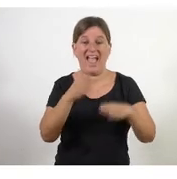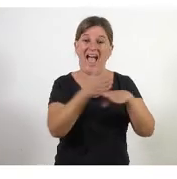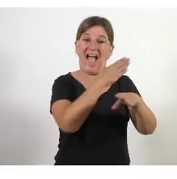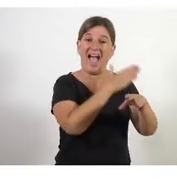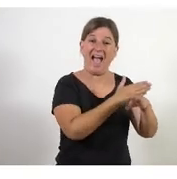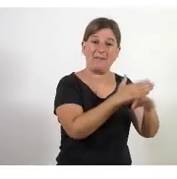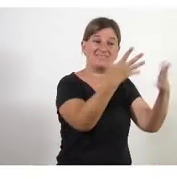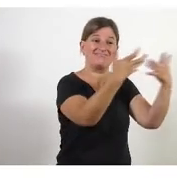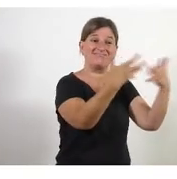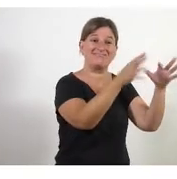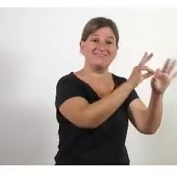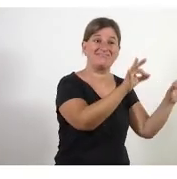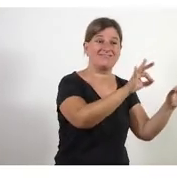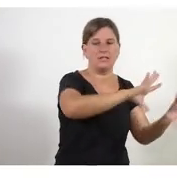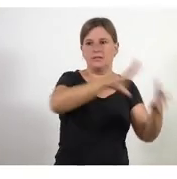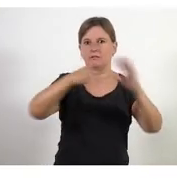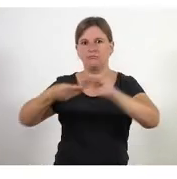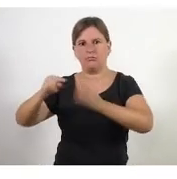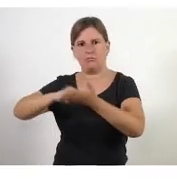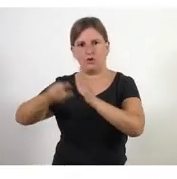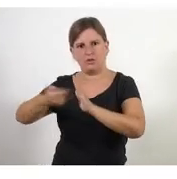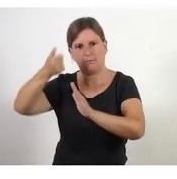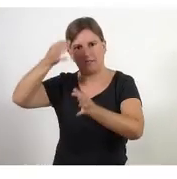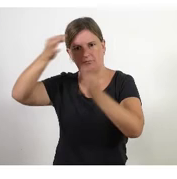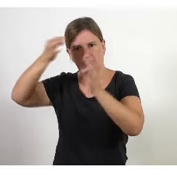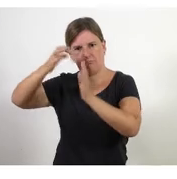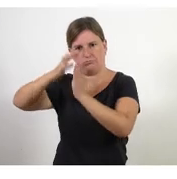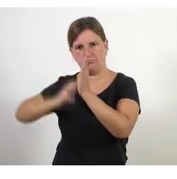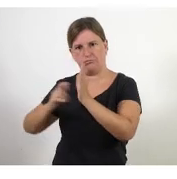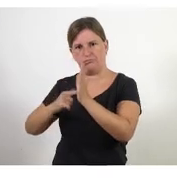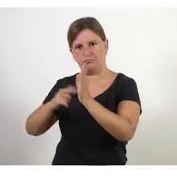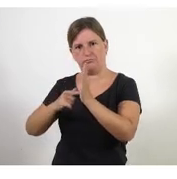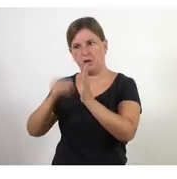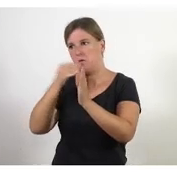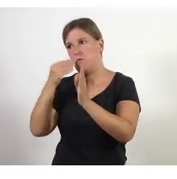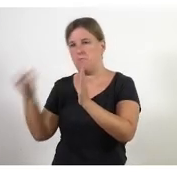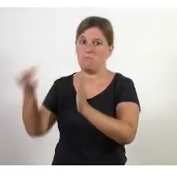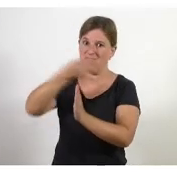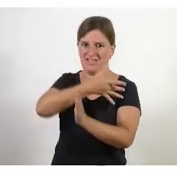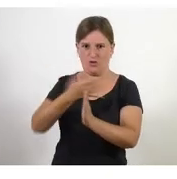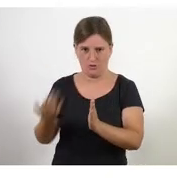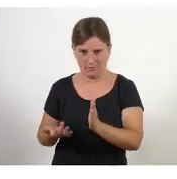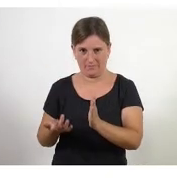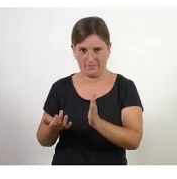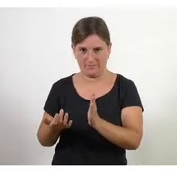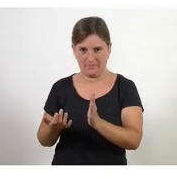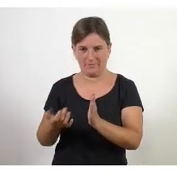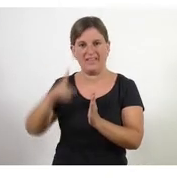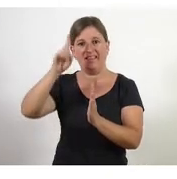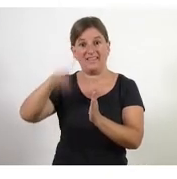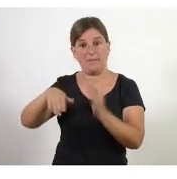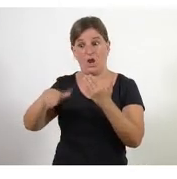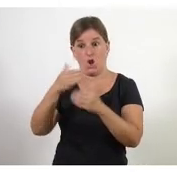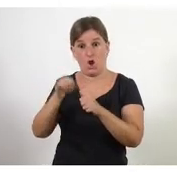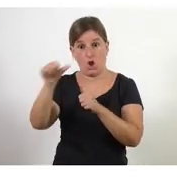'allò que serà ja un projecte més complet i tornem a fer abans de tornar a